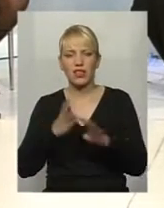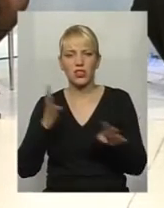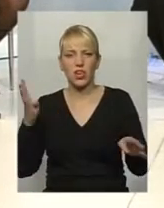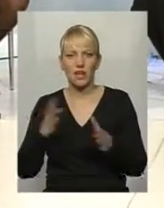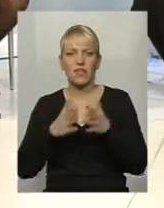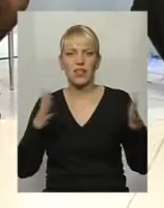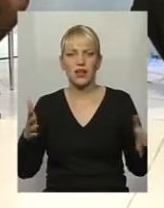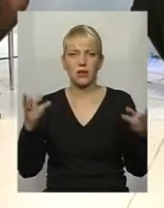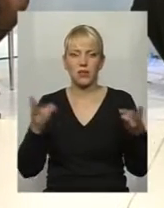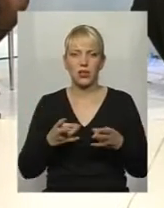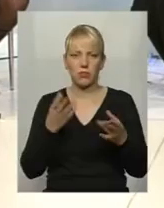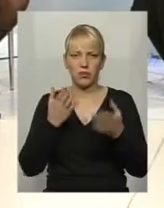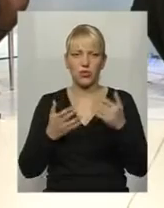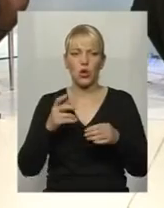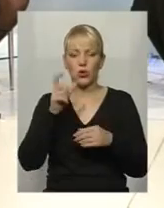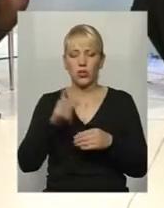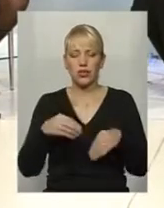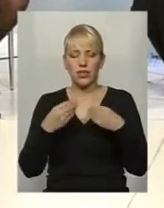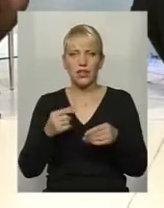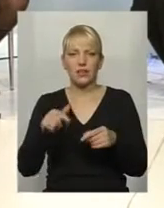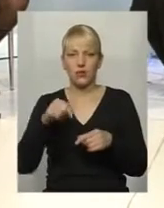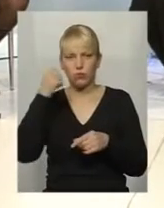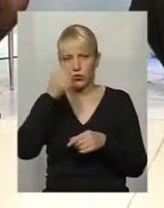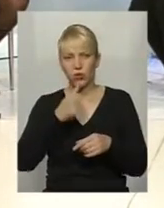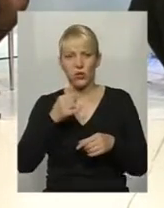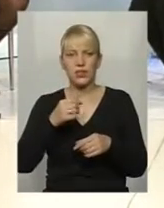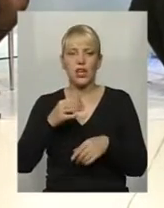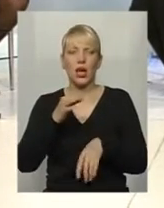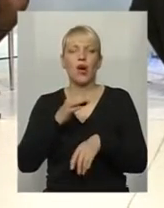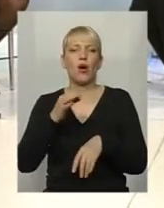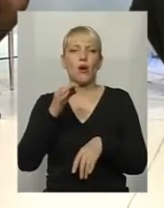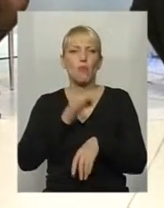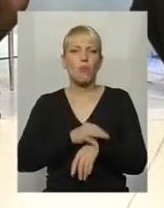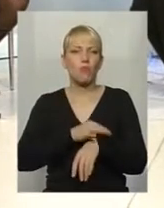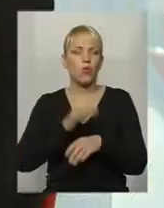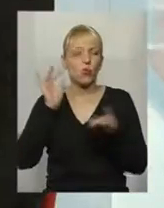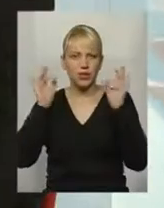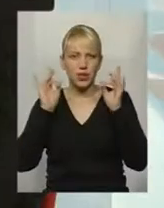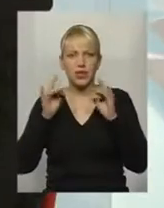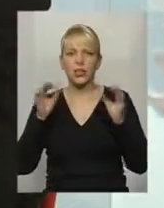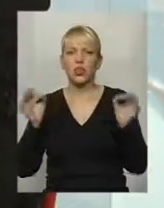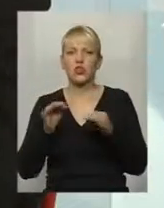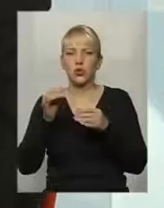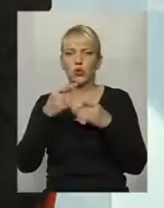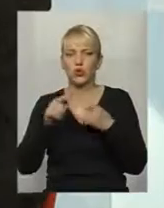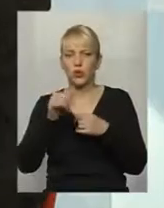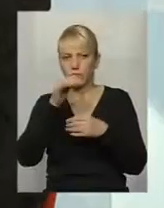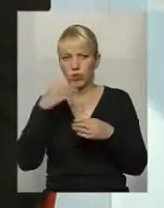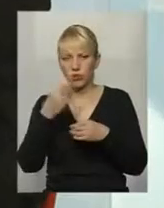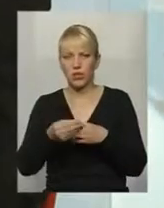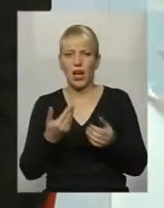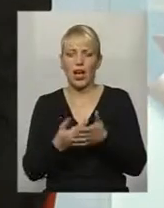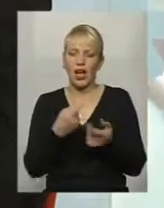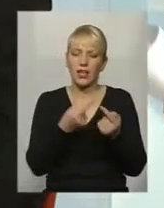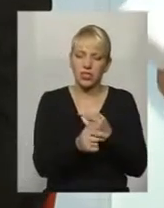потреба. Якщо ми людині в цьому році дали будильник, ми їм вже більше нічого не даємо, стифлозасобів. Ми вже якісь дозатори, рідини, комусь іншому